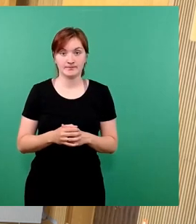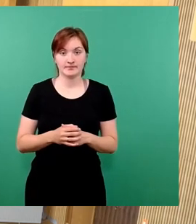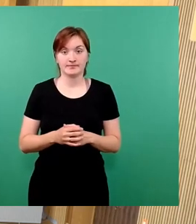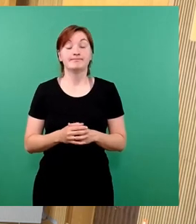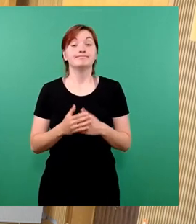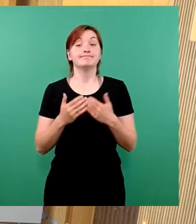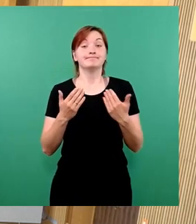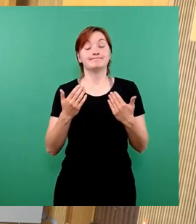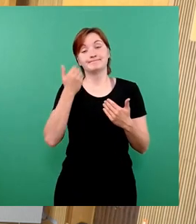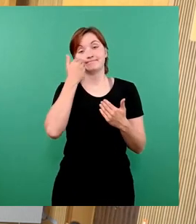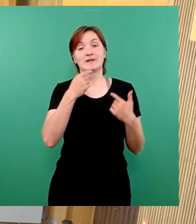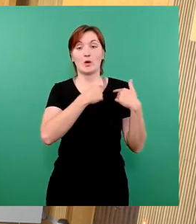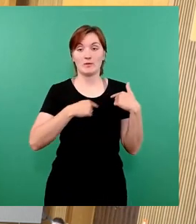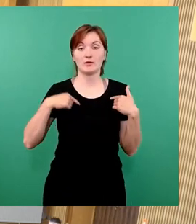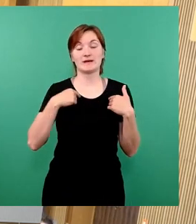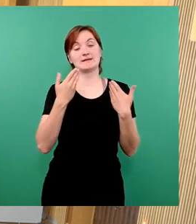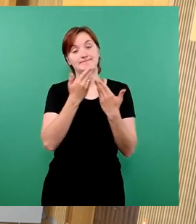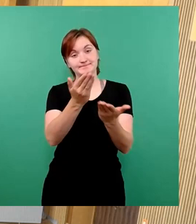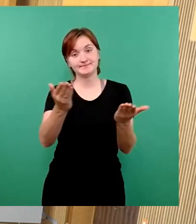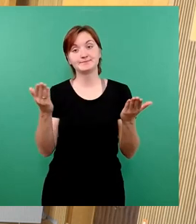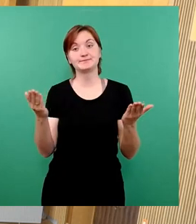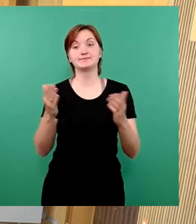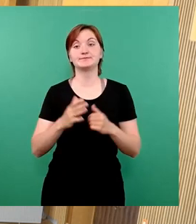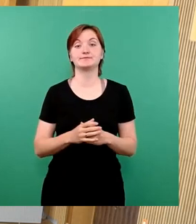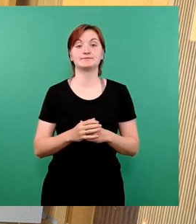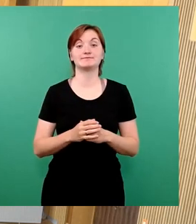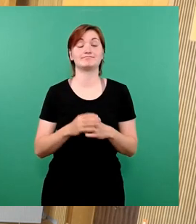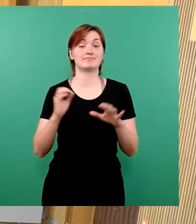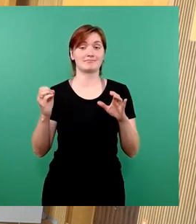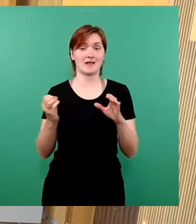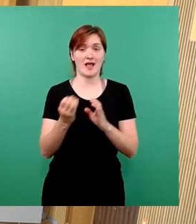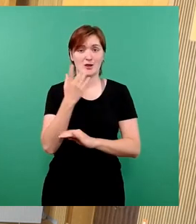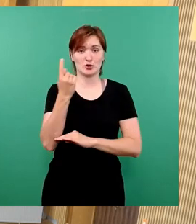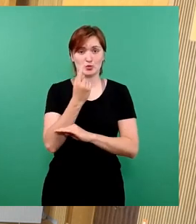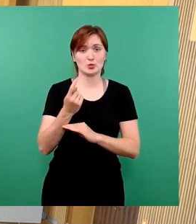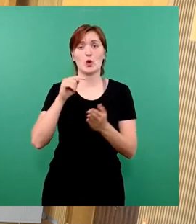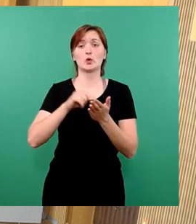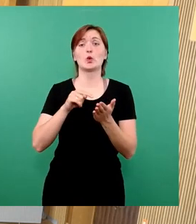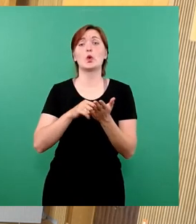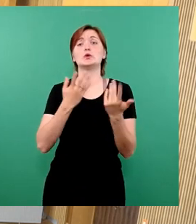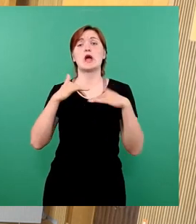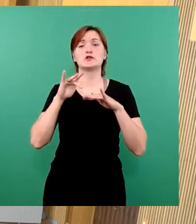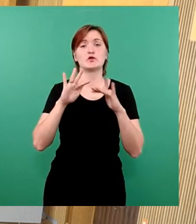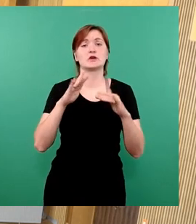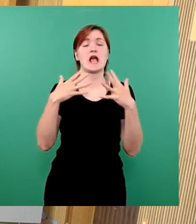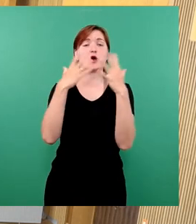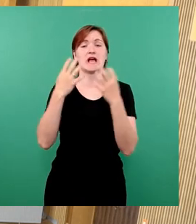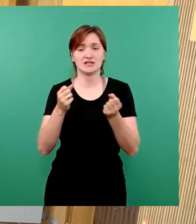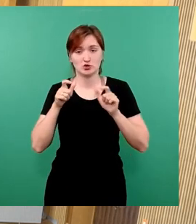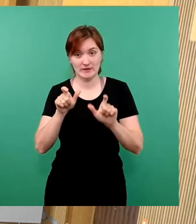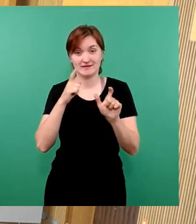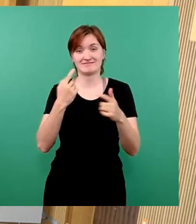Sehr geehrter Herr Oberbürgermeister, liebe Kolleginnen und Kollegen! Aktuelle Stunde, Gründe und Auswirkungen der Haushaltssperre. Am 5. Juni hat der